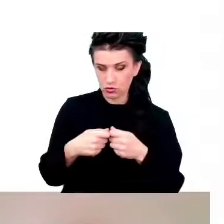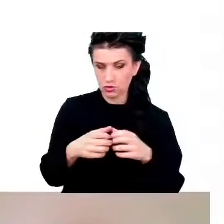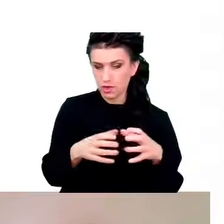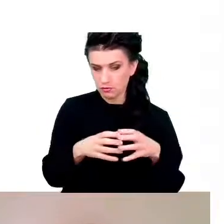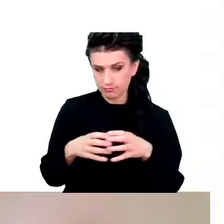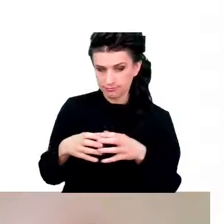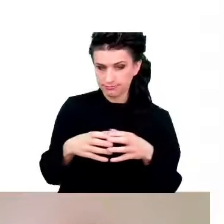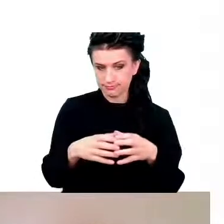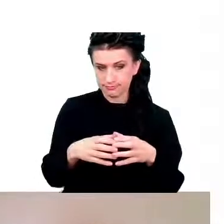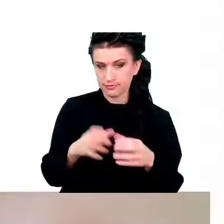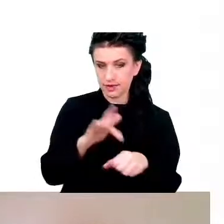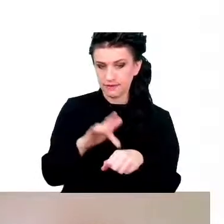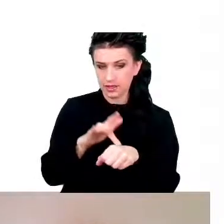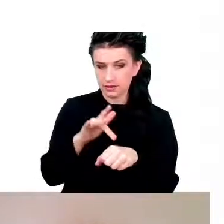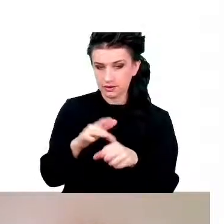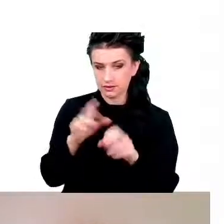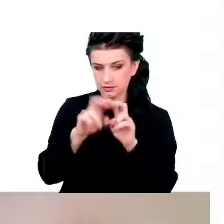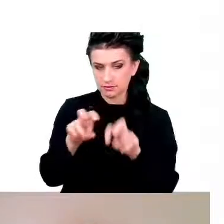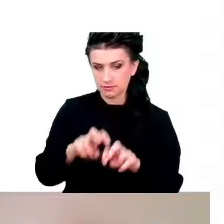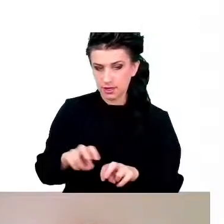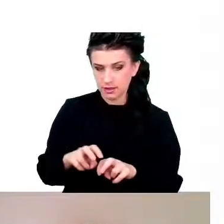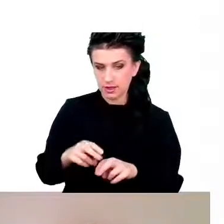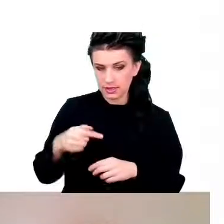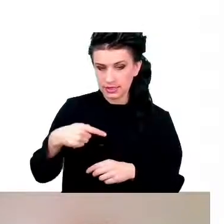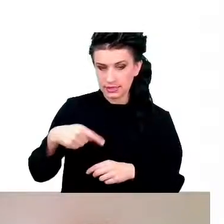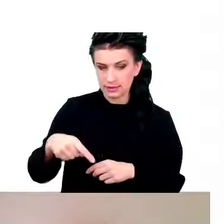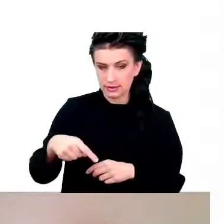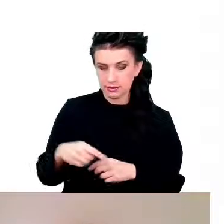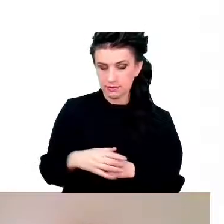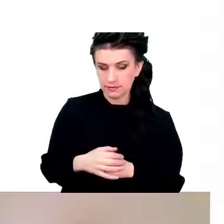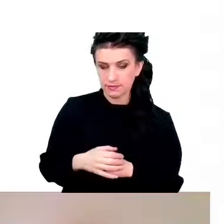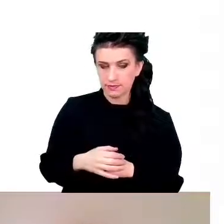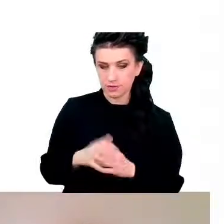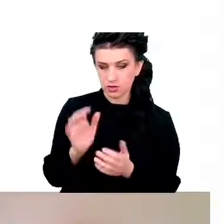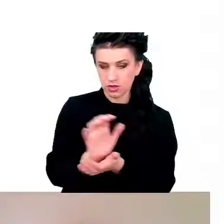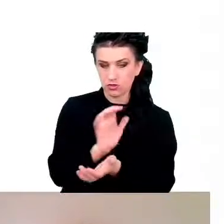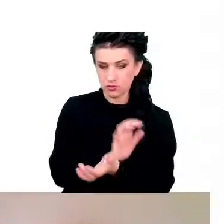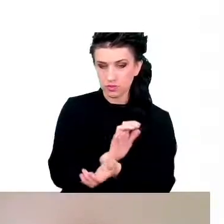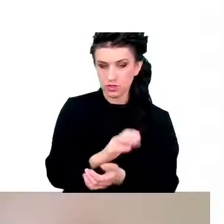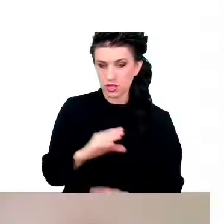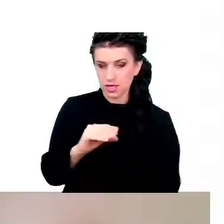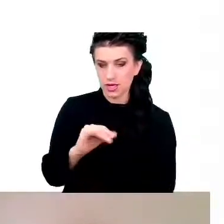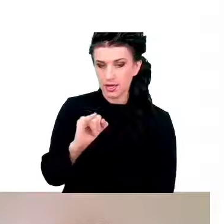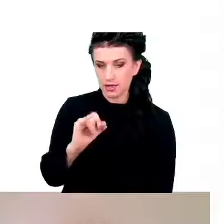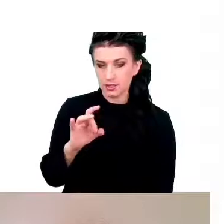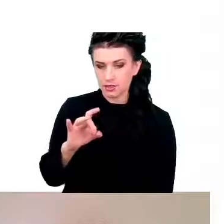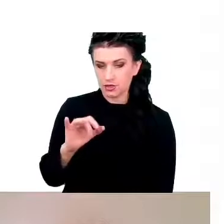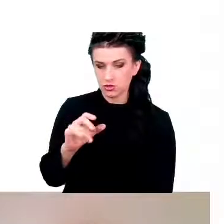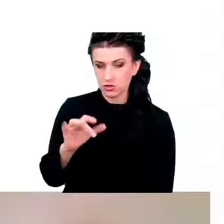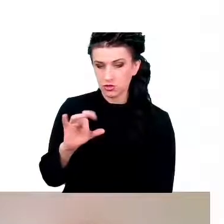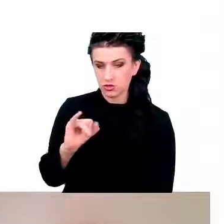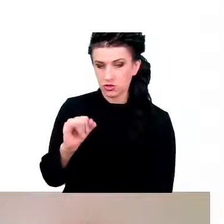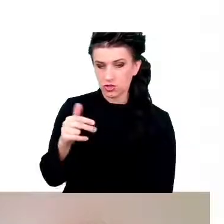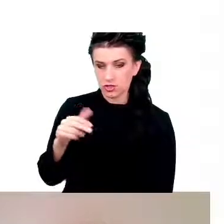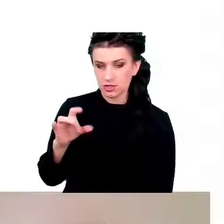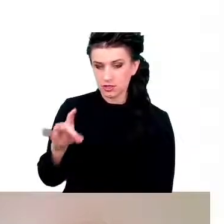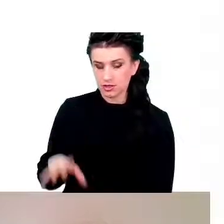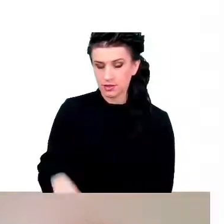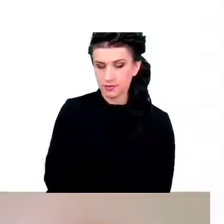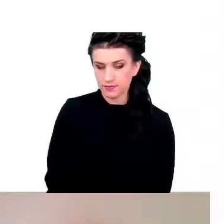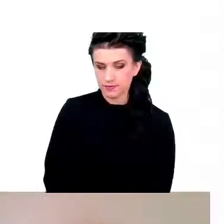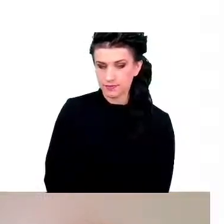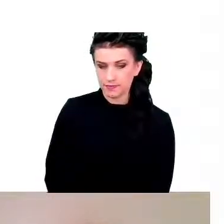Wyniki tych bany zostały dopiero co opublikowane w czasopiśniu aging i wykazaliśmy w nich, że